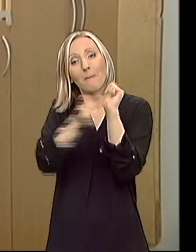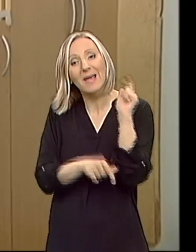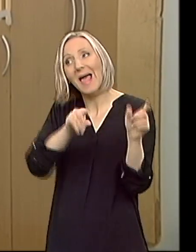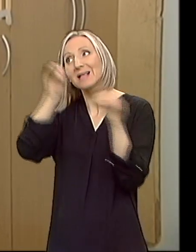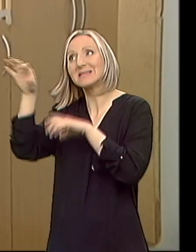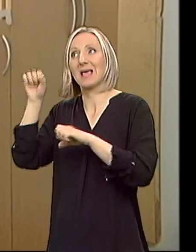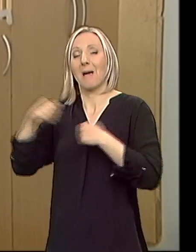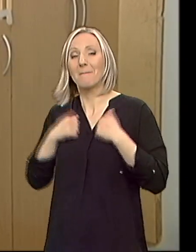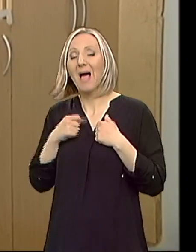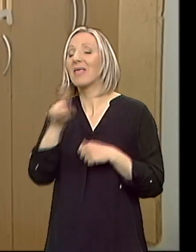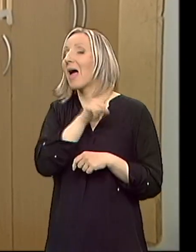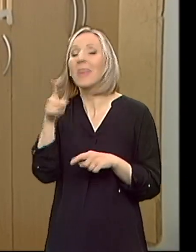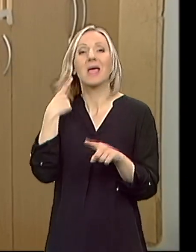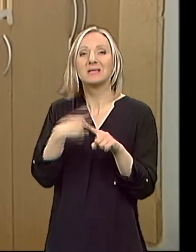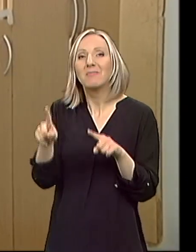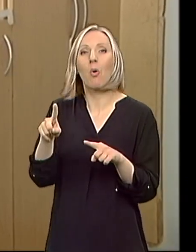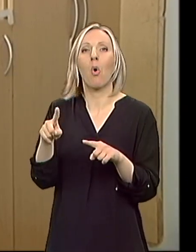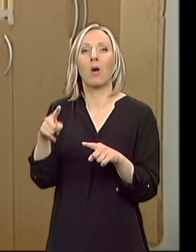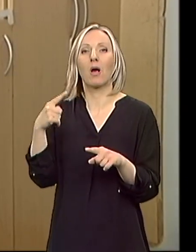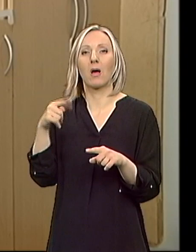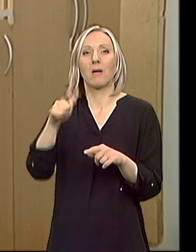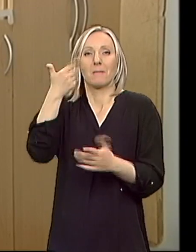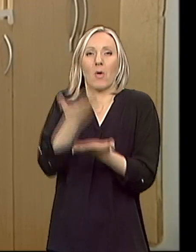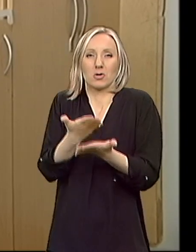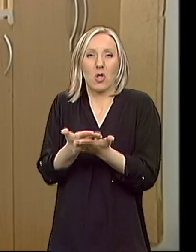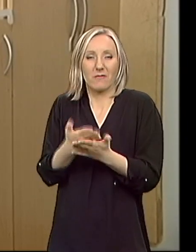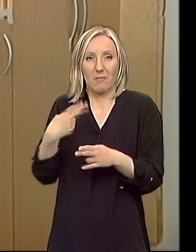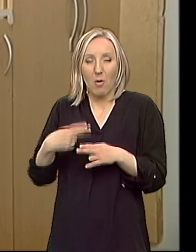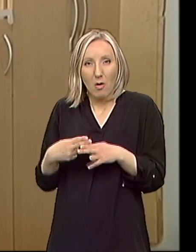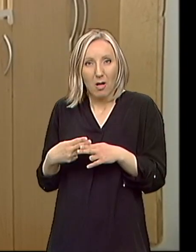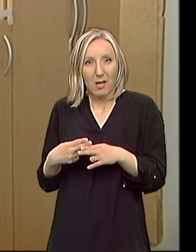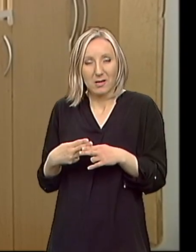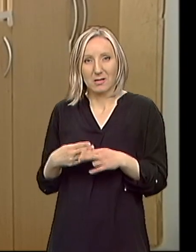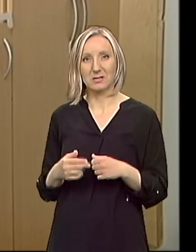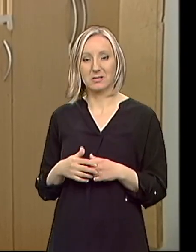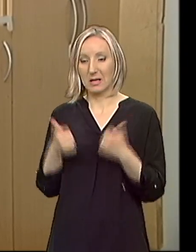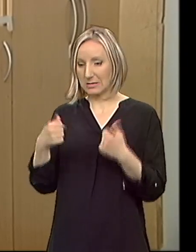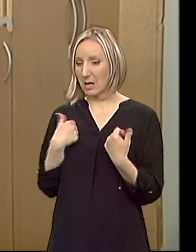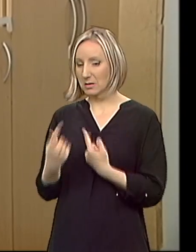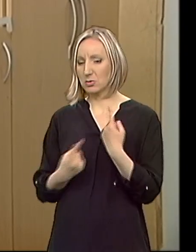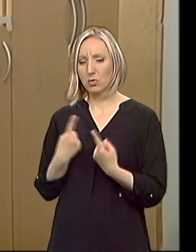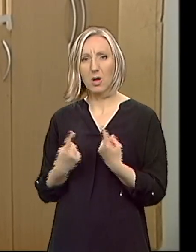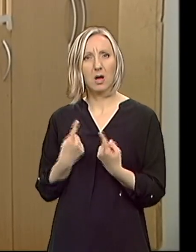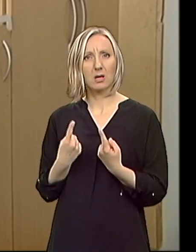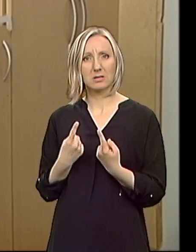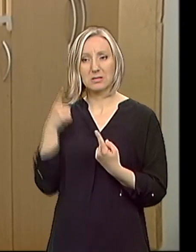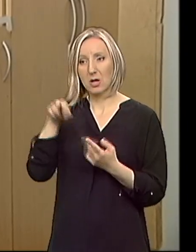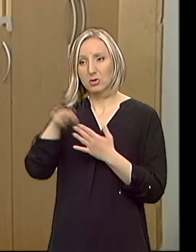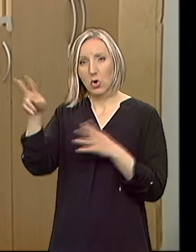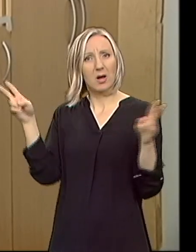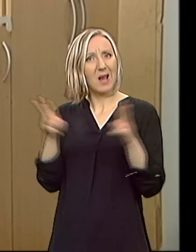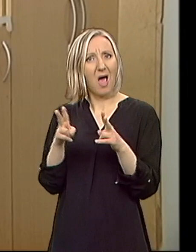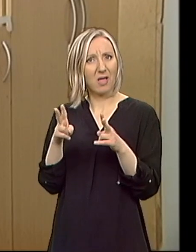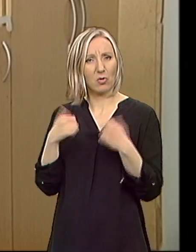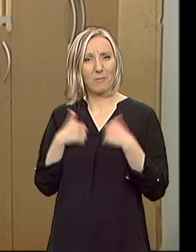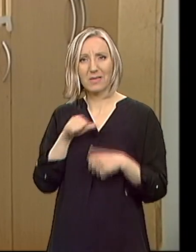ali on nije išao na rehabilitaciju zbog dišena, nego zbog operacije ahjelove tetive. I sad smo mi u situaciji da on je išao, kraću